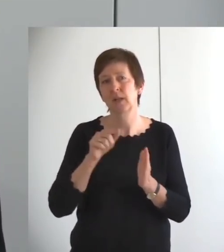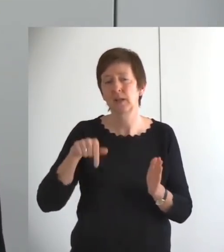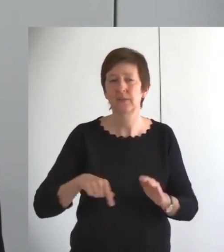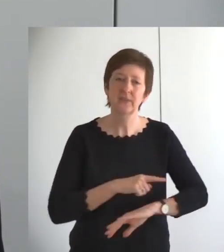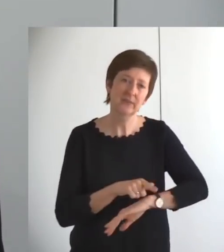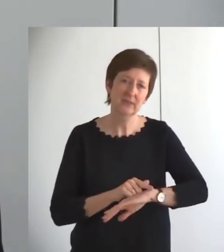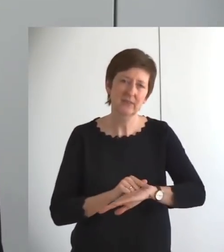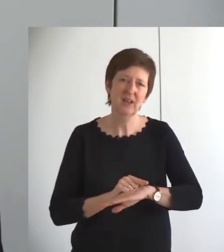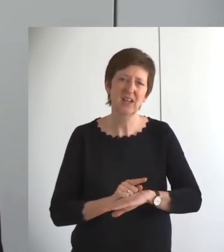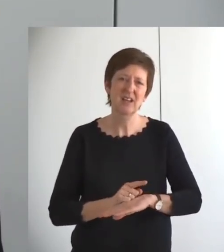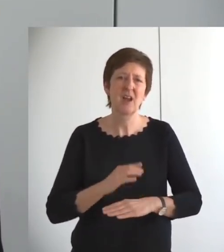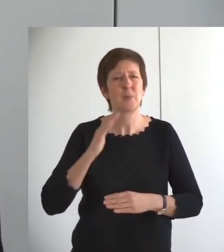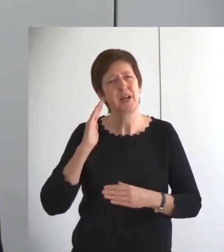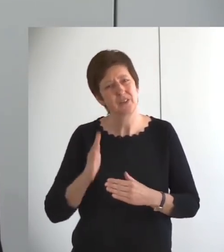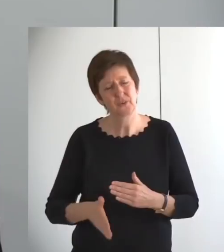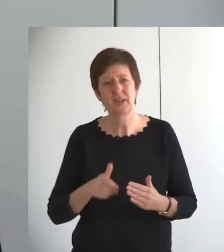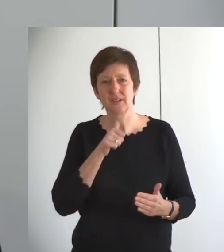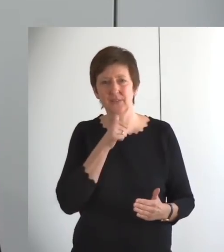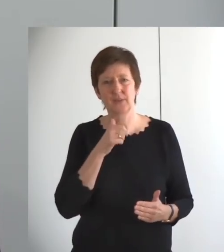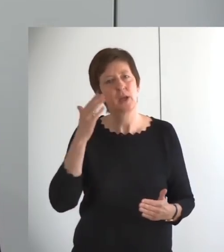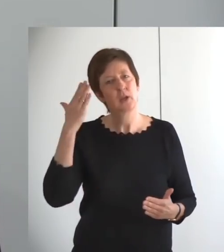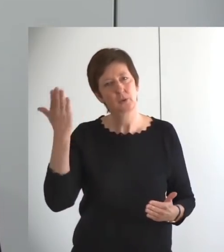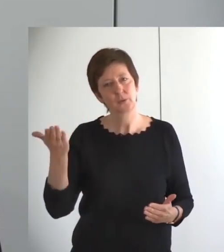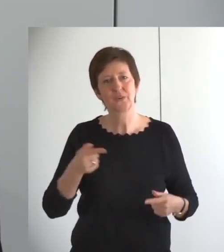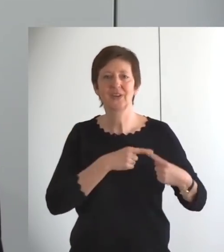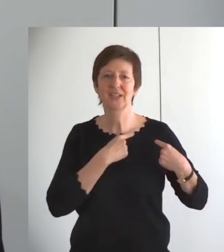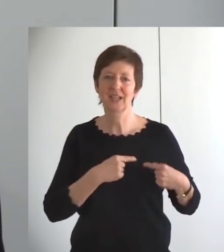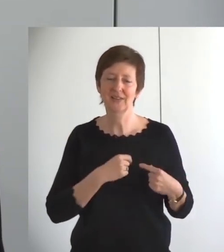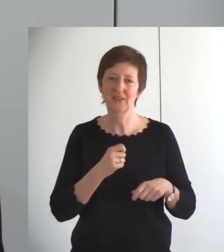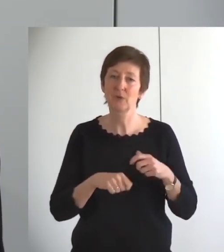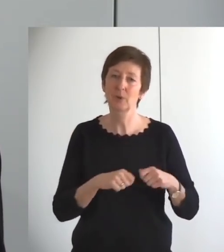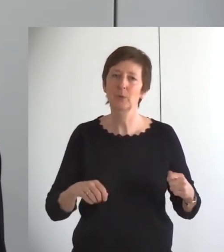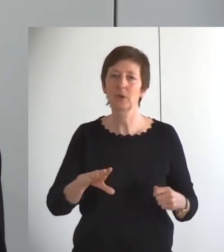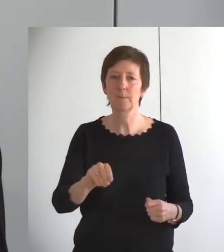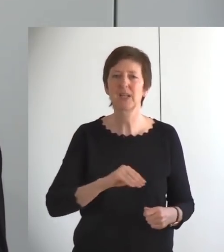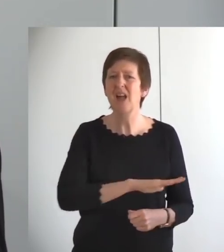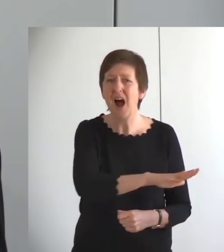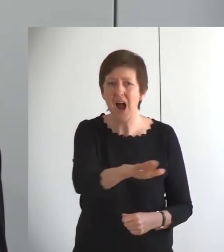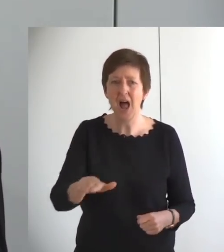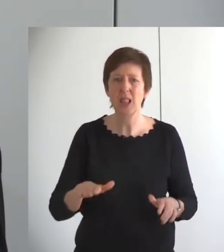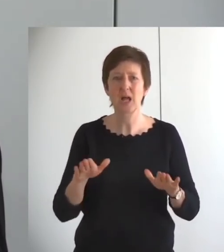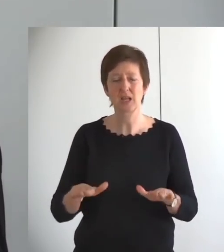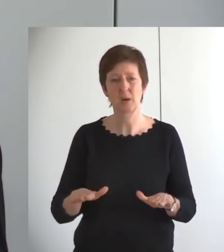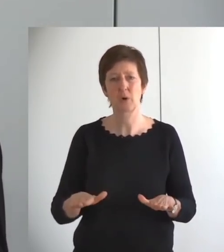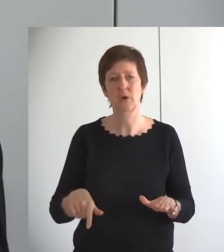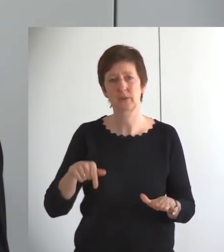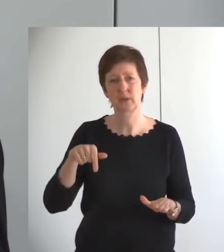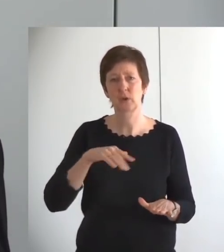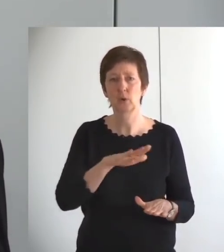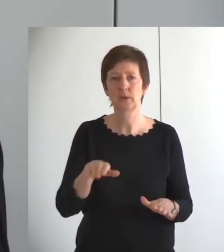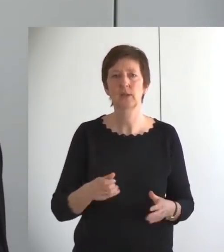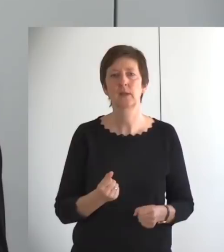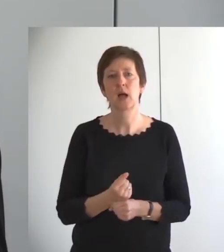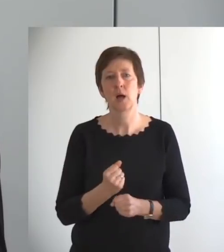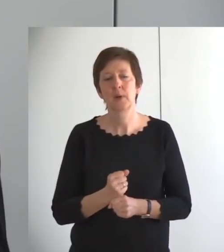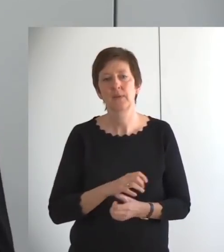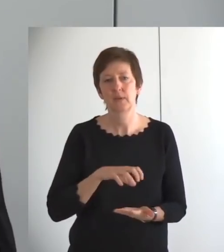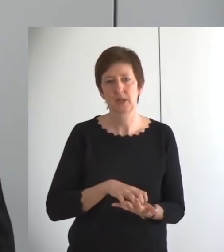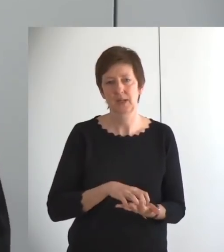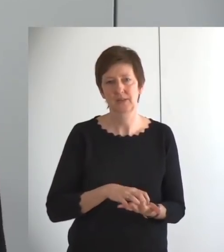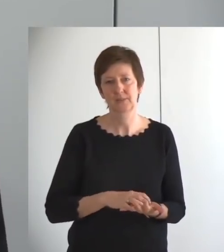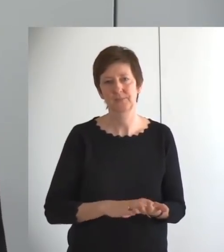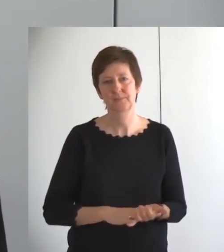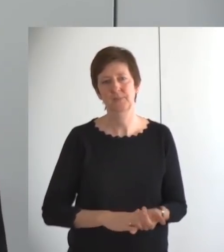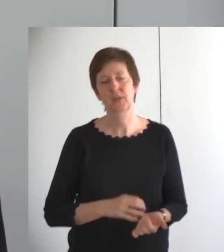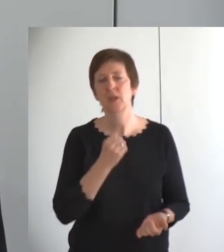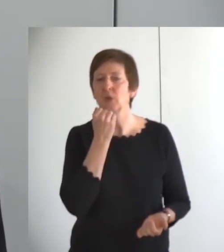bald überstanden wird. Ich grüße euch alle sehr herzlich, verbunden mit allen Aposteln unseres Arbeitsbereiches. Ich grüße euch sehr herzlich,